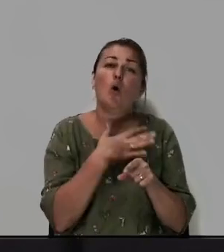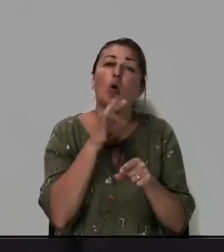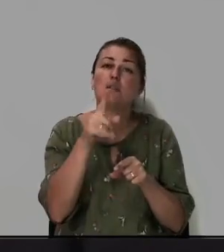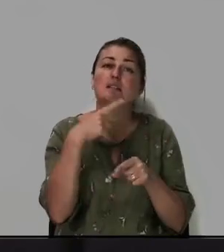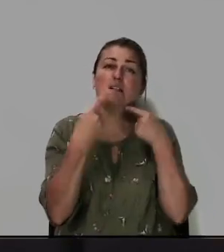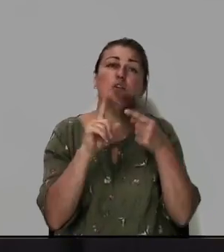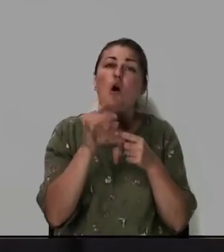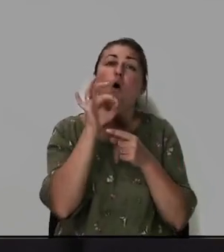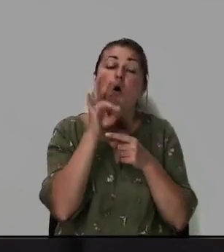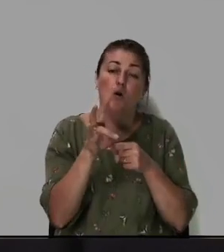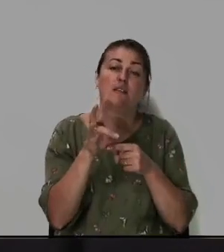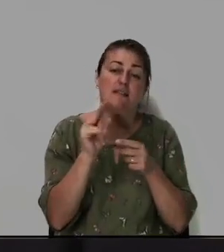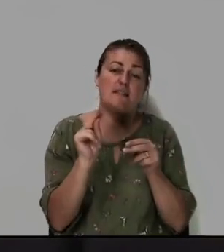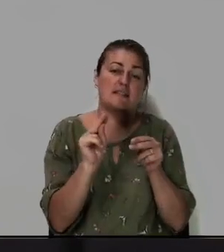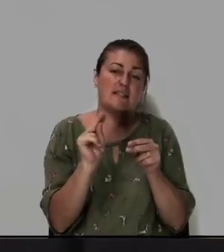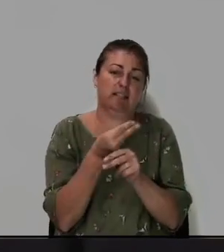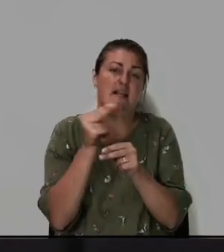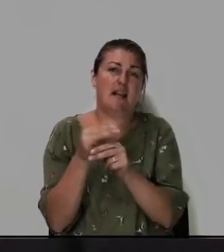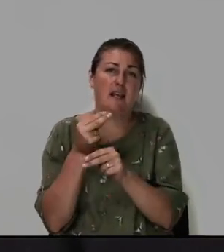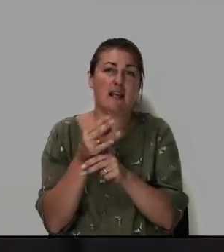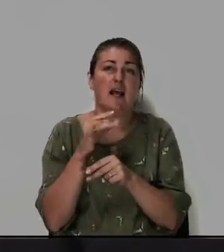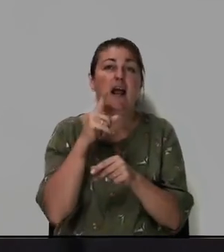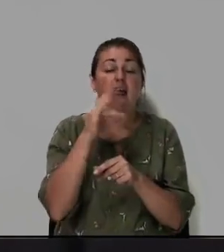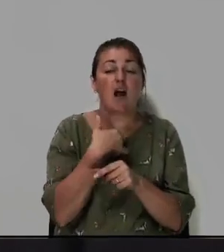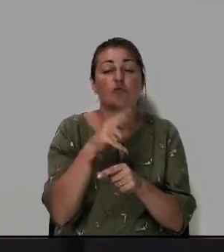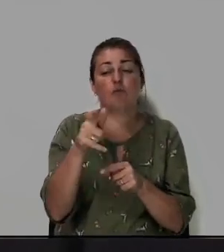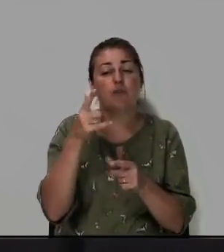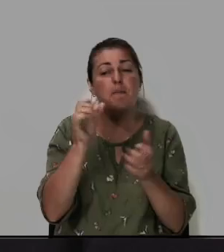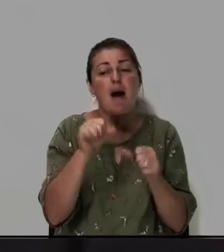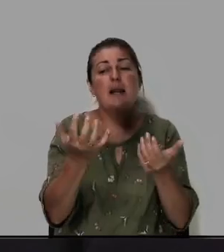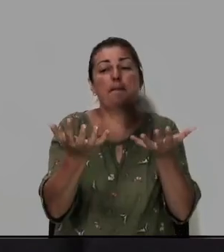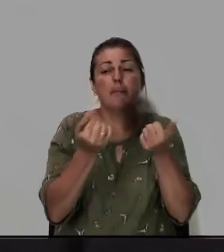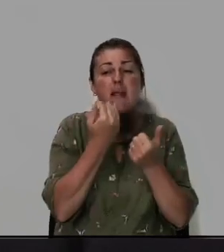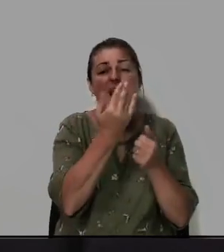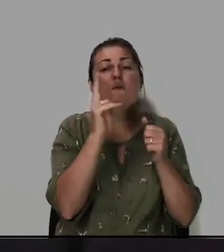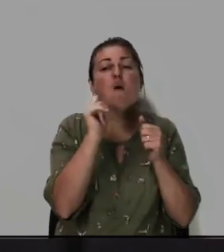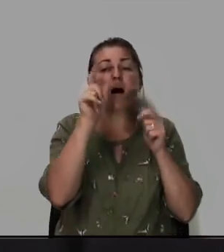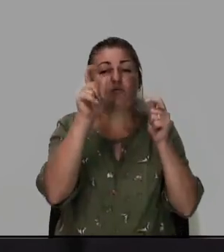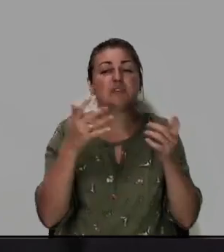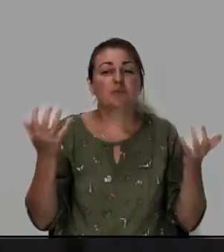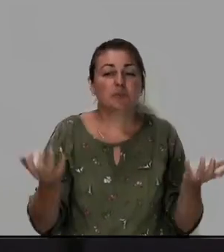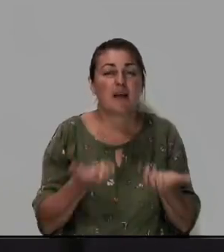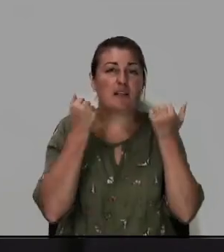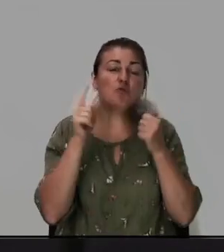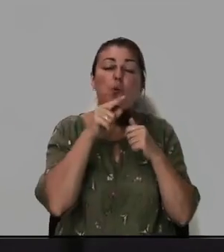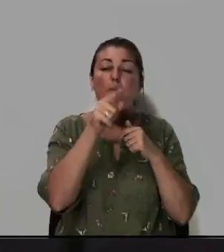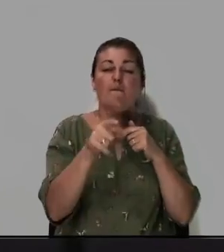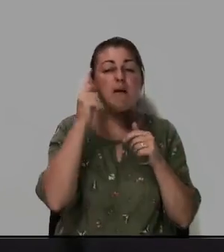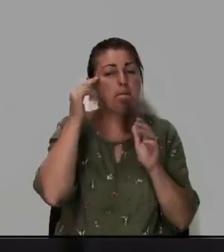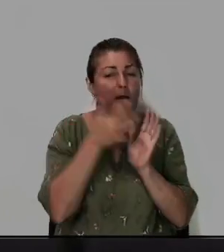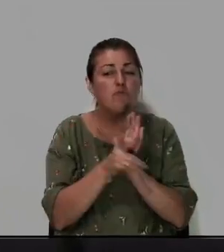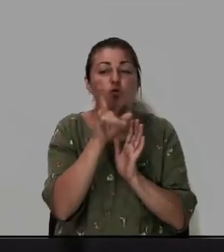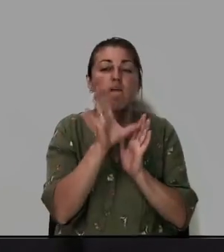Он целитель. Но я хочу чтобы вы могли принять Его как Спасителя. Чтобы вы уразумели что